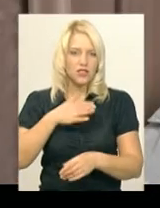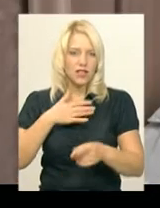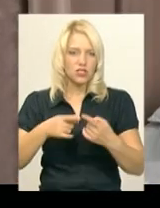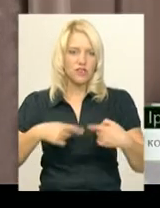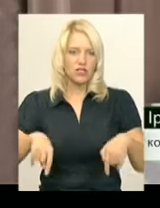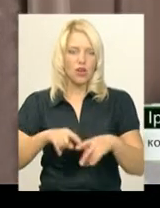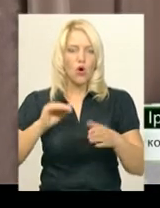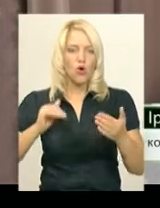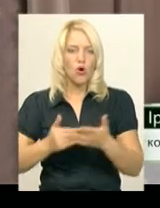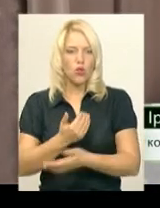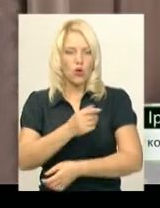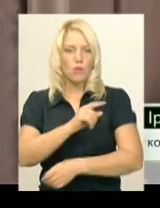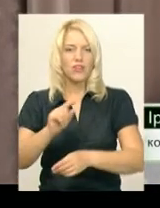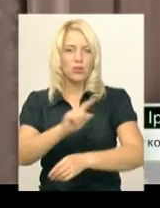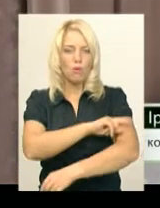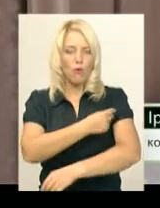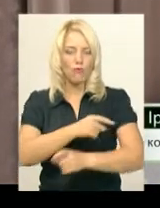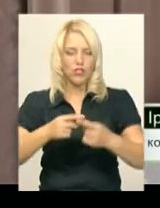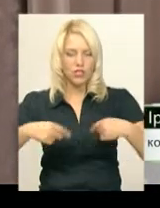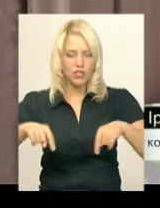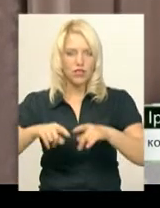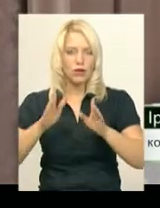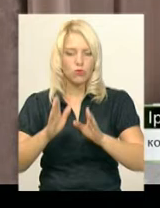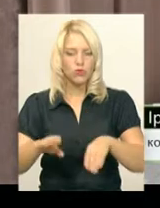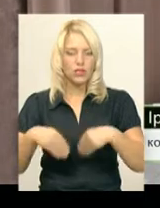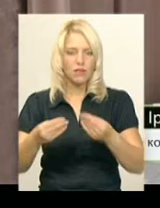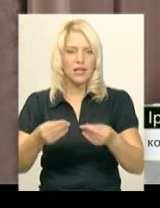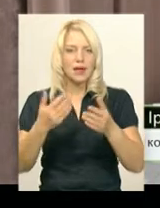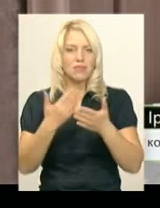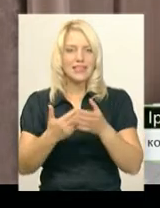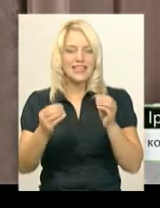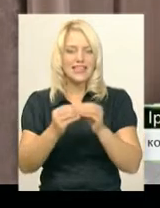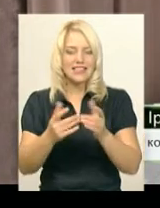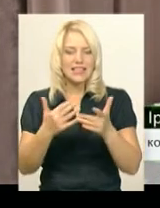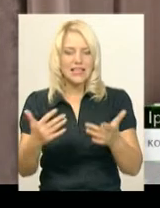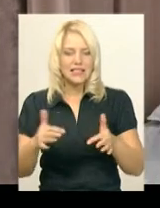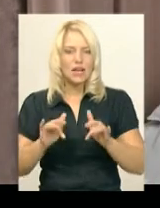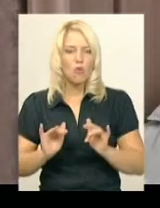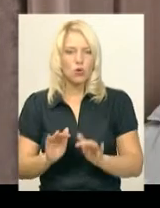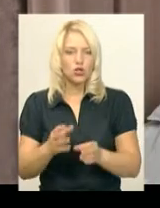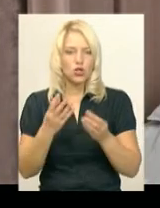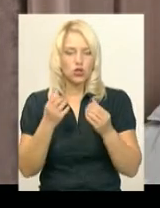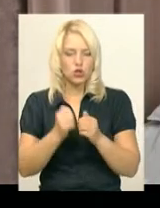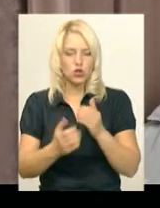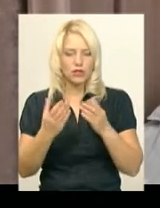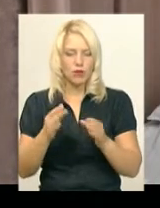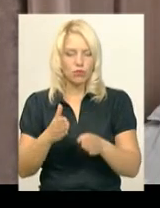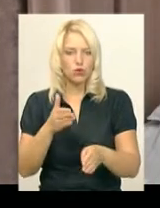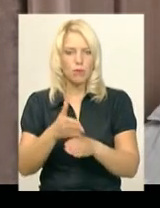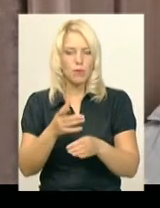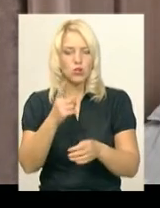В оновленому фізіотерапевтичному відділенні надаватимуть близько 10 різних процедур. Щодня допомагатимуть 100-110